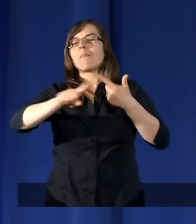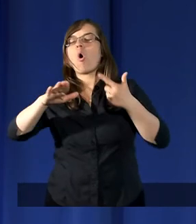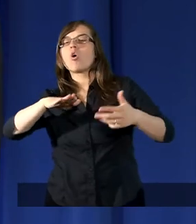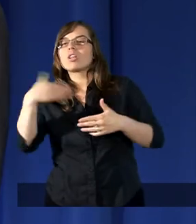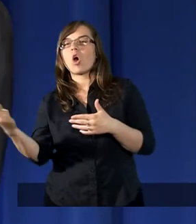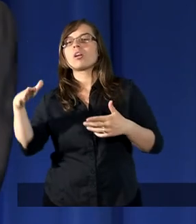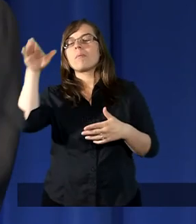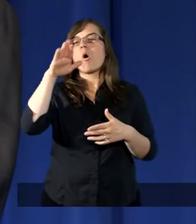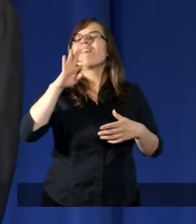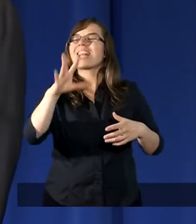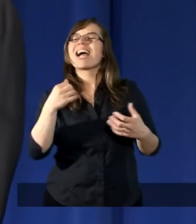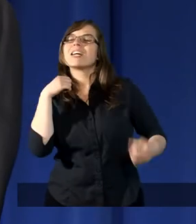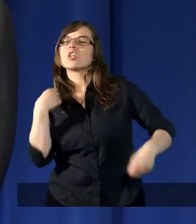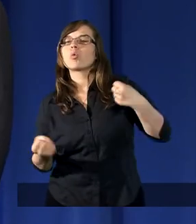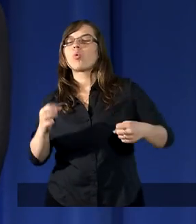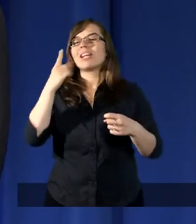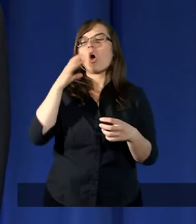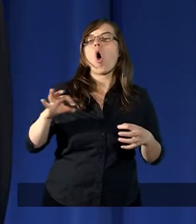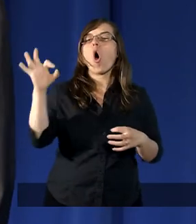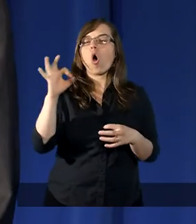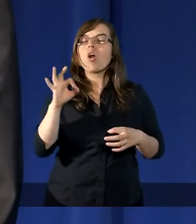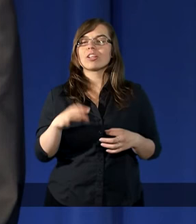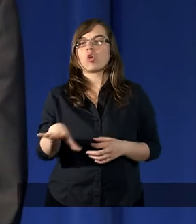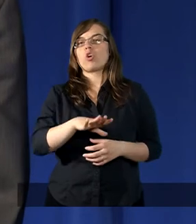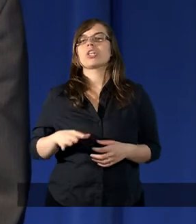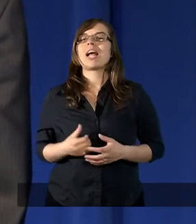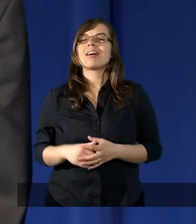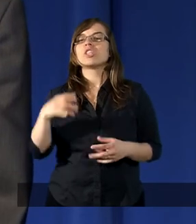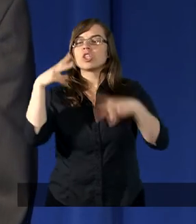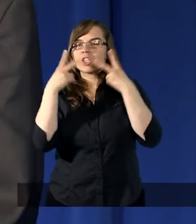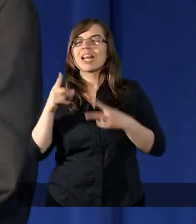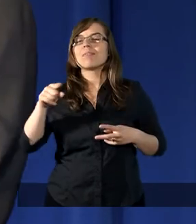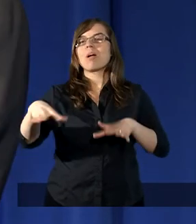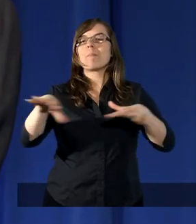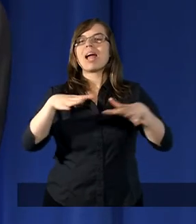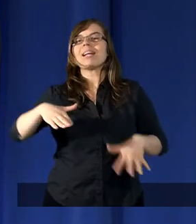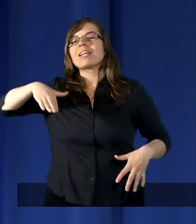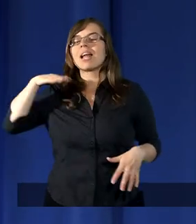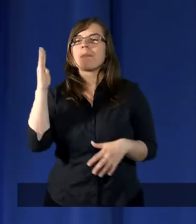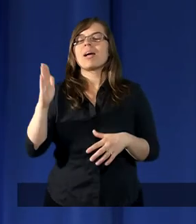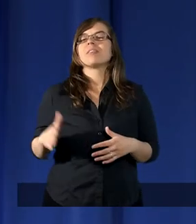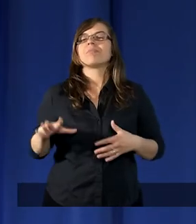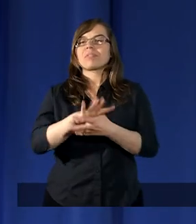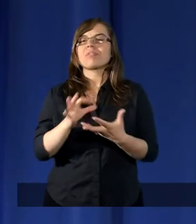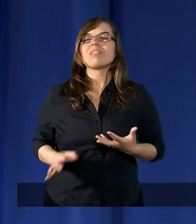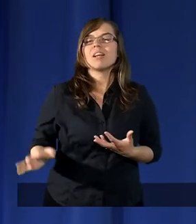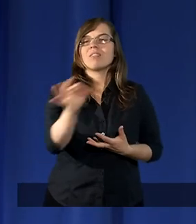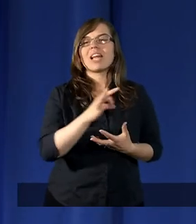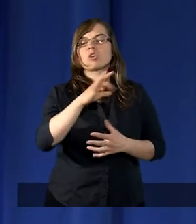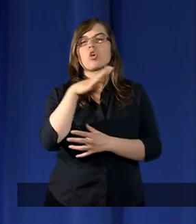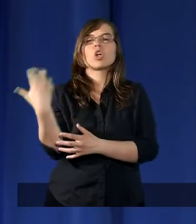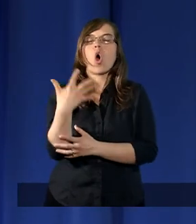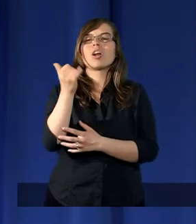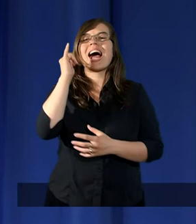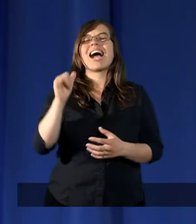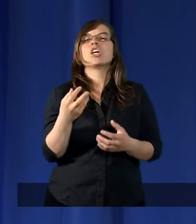Boga w takich trudnych okolicznościach. Cytamy, że ich miejsce będzie w jeziorze ognia